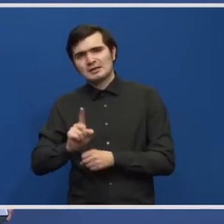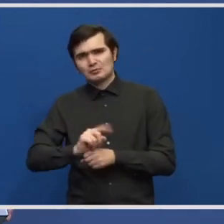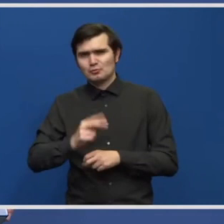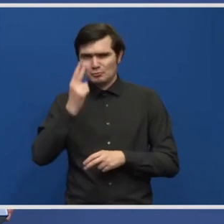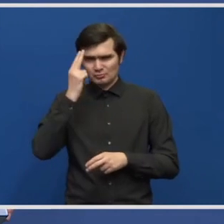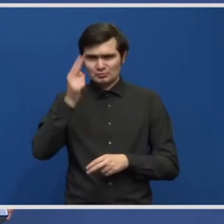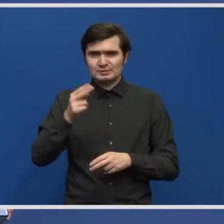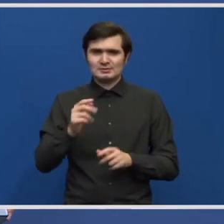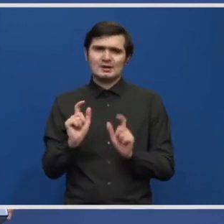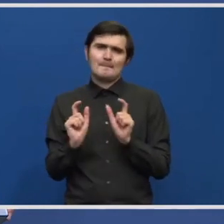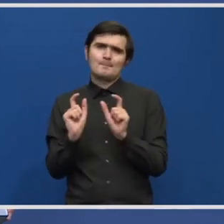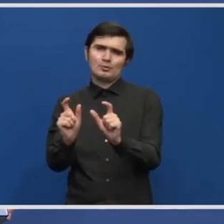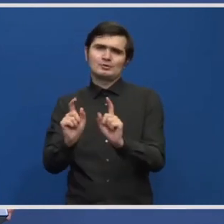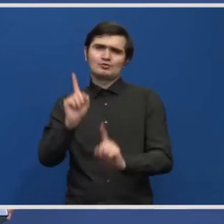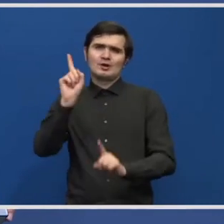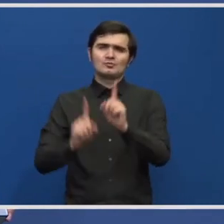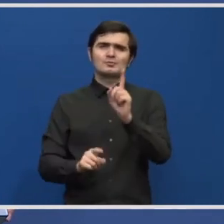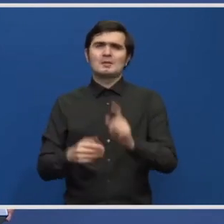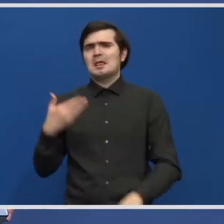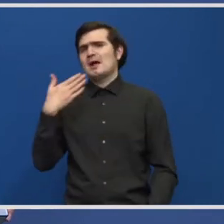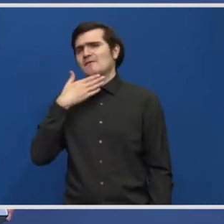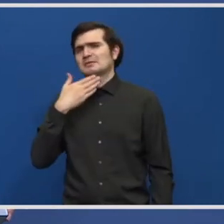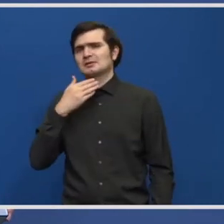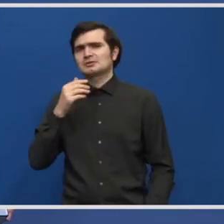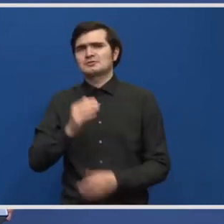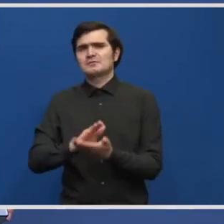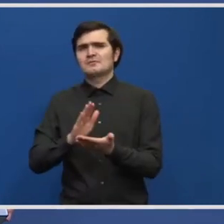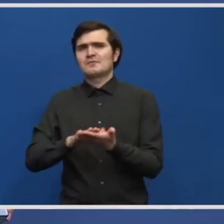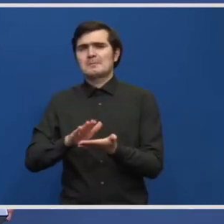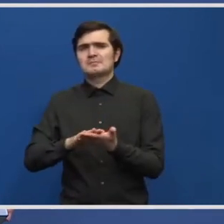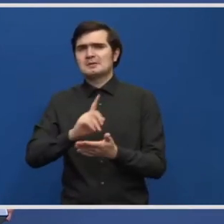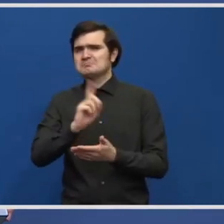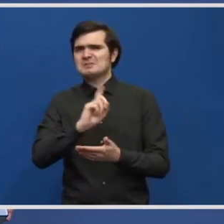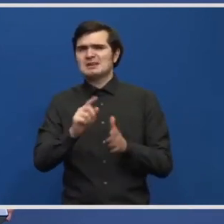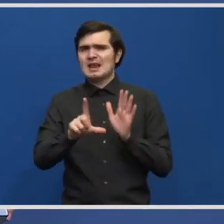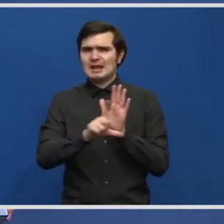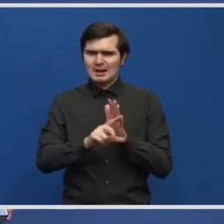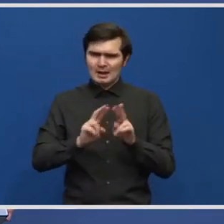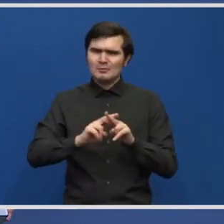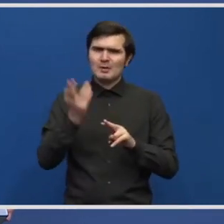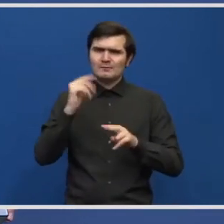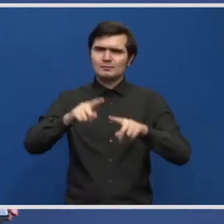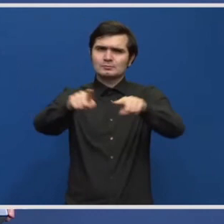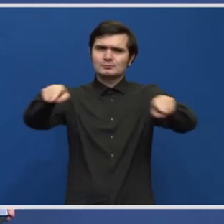protecția unor privilegii și a unor ilegalități, cum e cea cu spațiile comerciale.